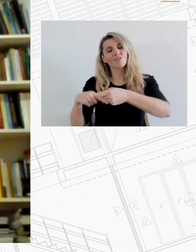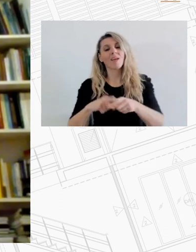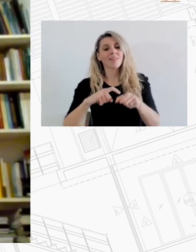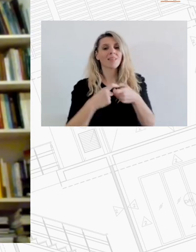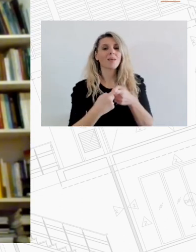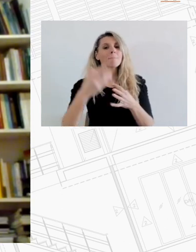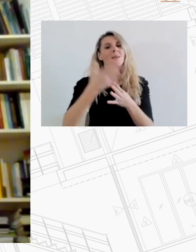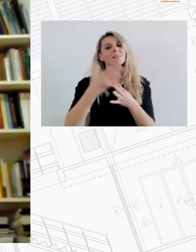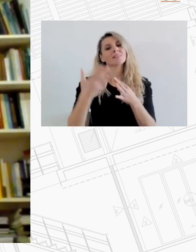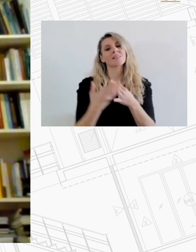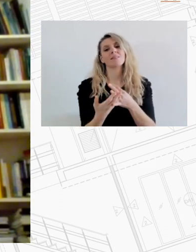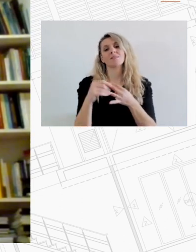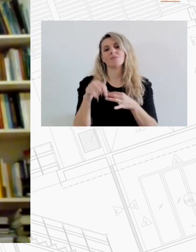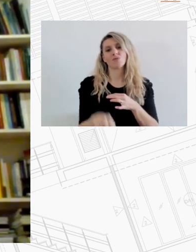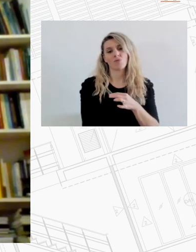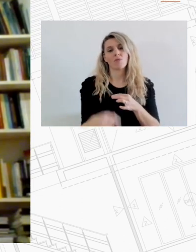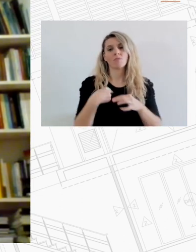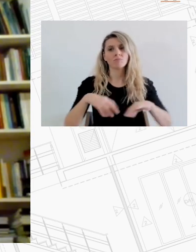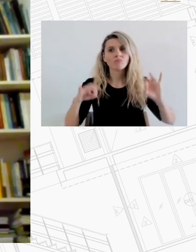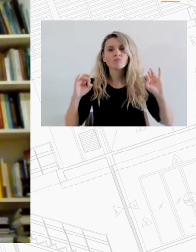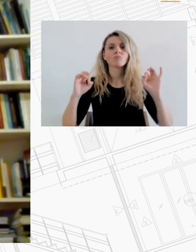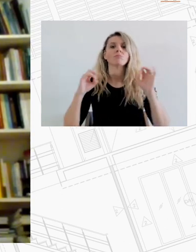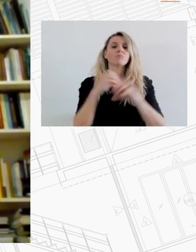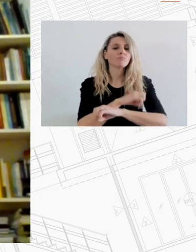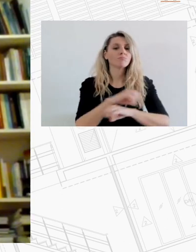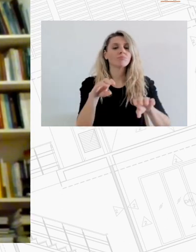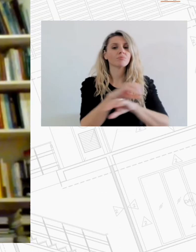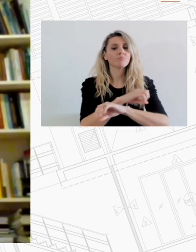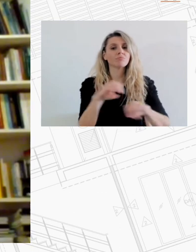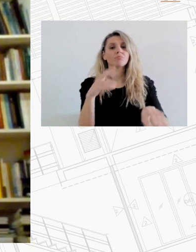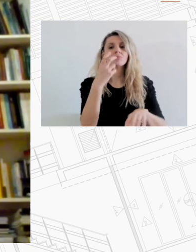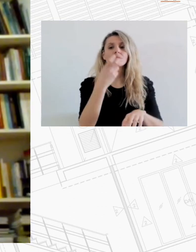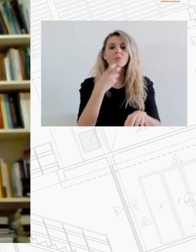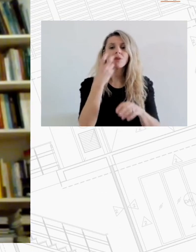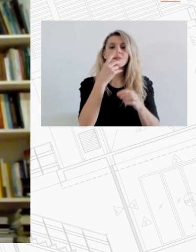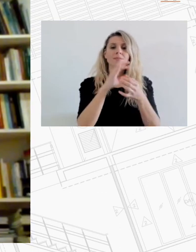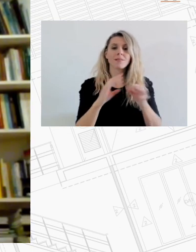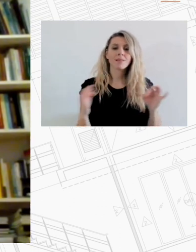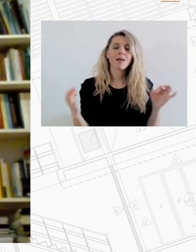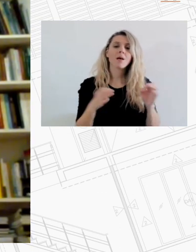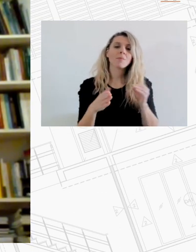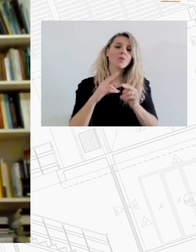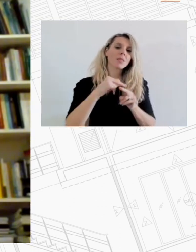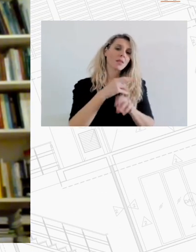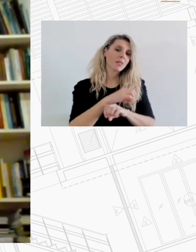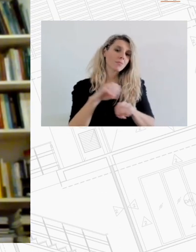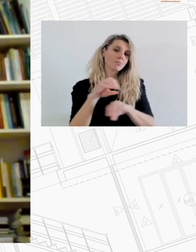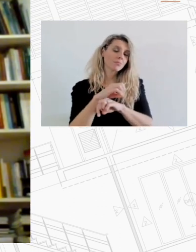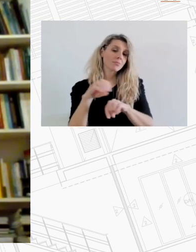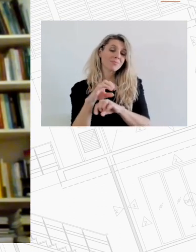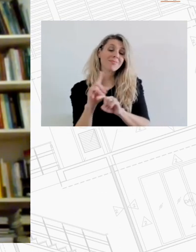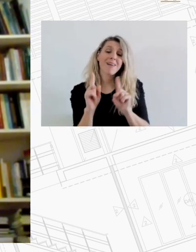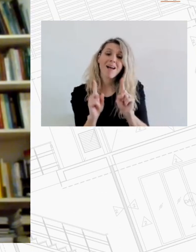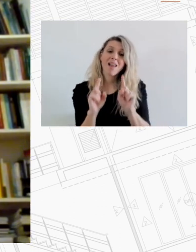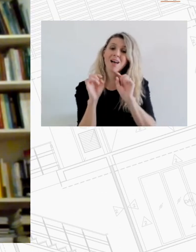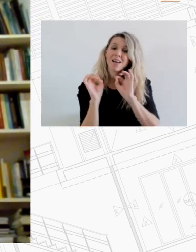μεσητικές, που βλέπουμε να δημοσιεύουν στοιχεία από τις πλατφόρμες τους ή από τη δική τους εικόνα, αλλά κανονικά